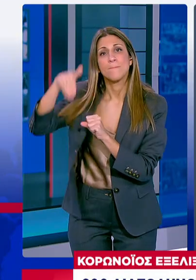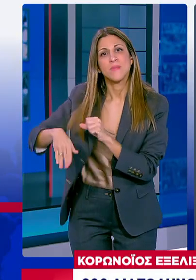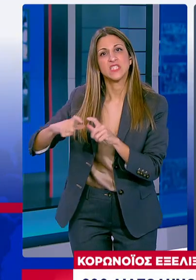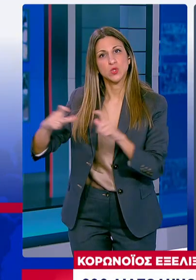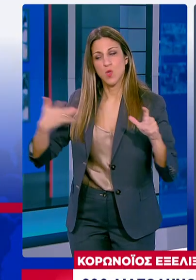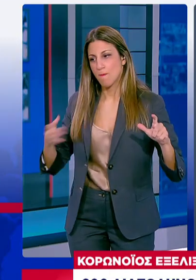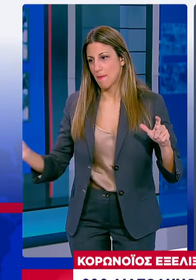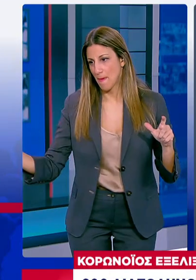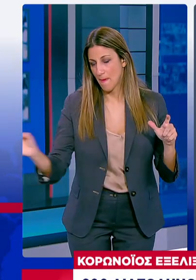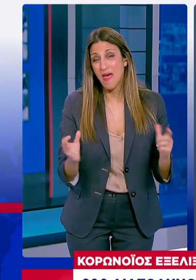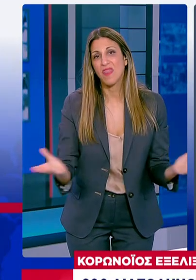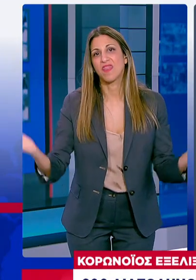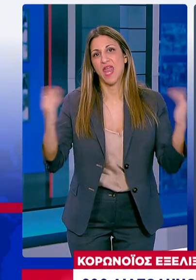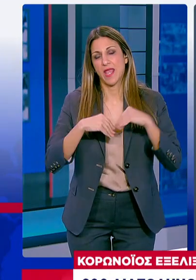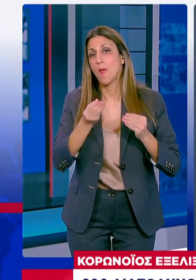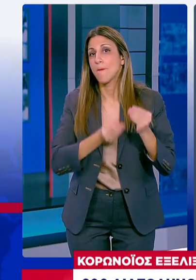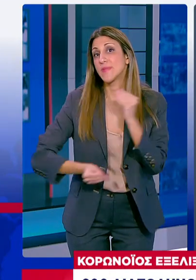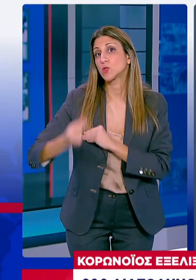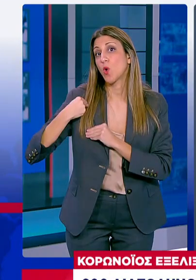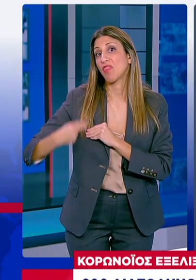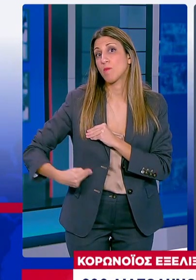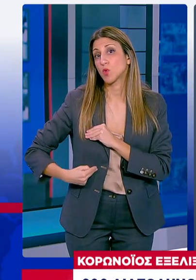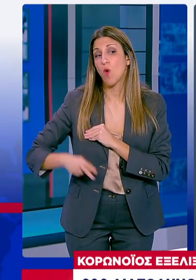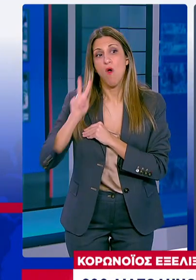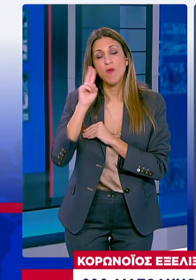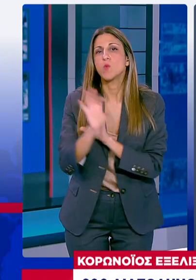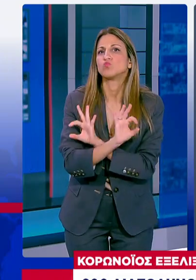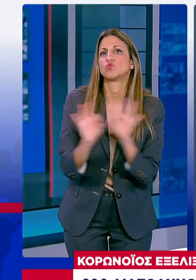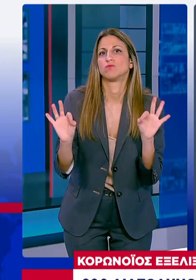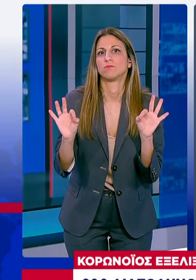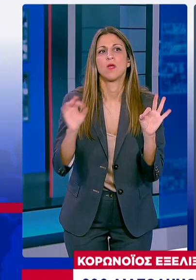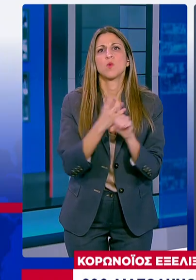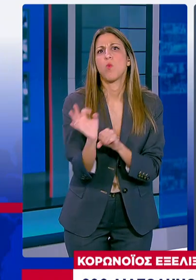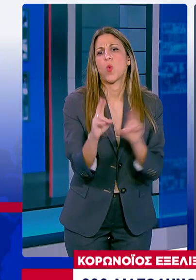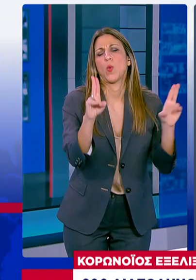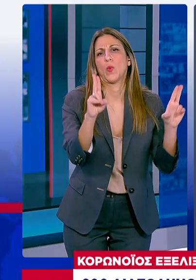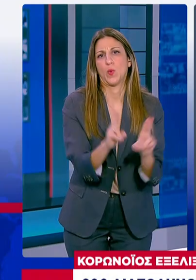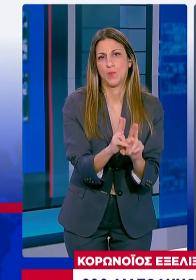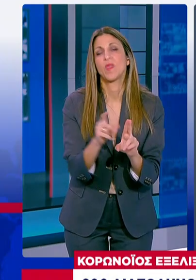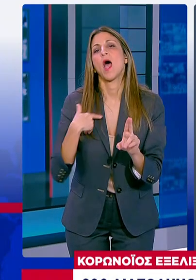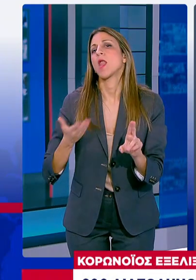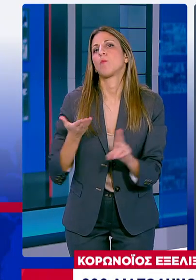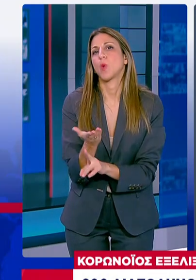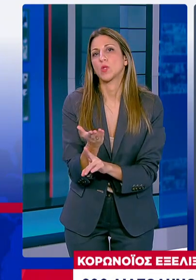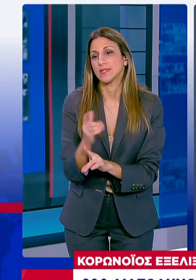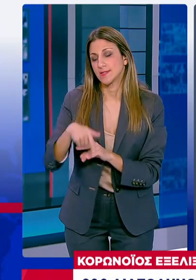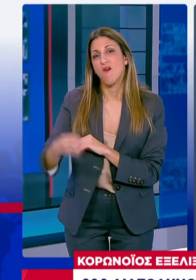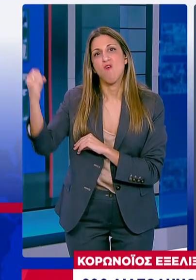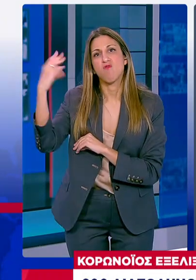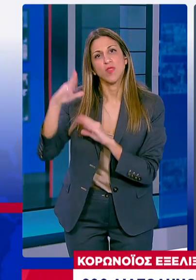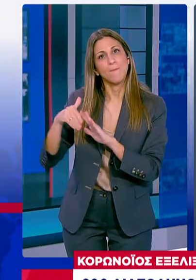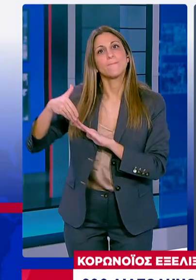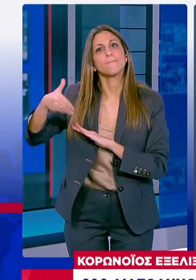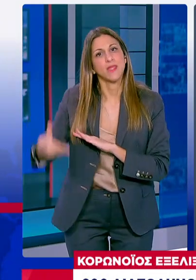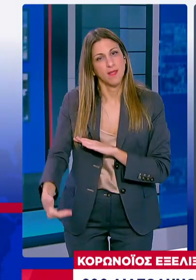σχολεία Ιδιαίτερα στην πρωτοβάθμια εκπαίδευση Έτσι εισηγούμαστε το άνοιγμα της εκπαιδευτικής δραστηριότητας μετά τα φώτα Και θα